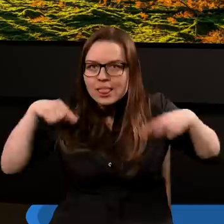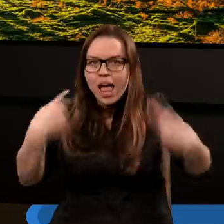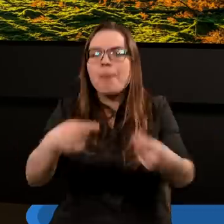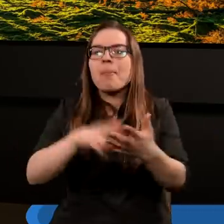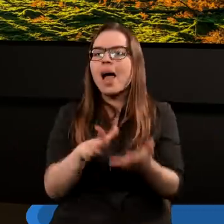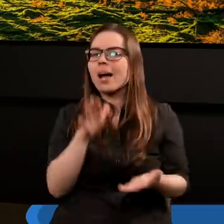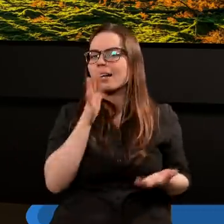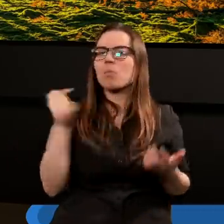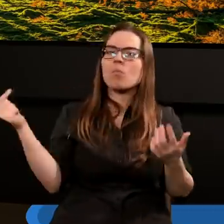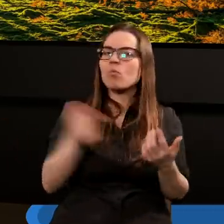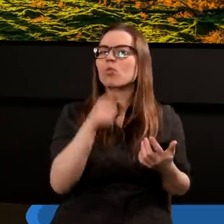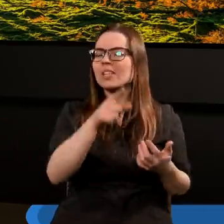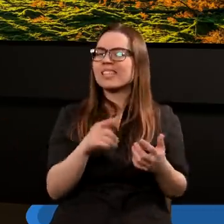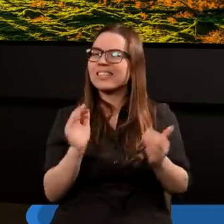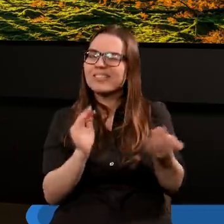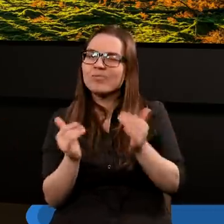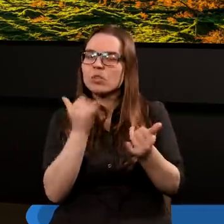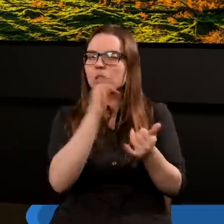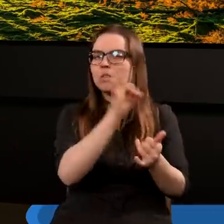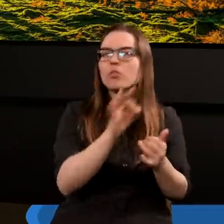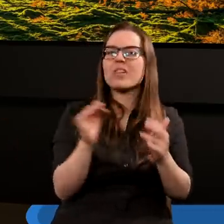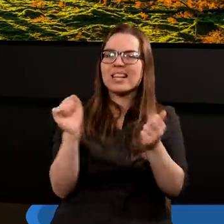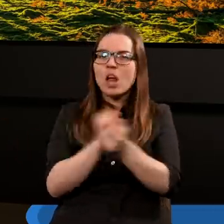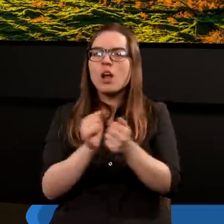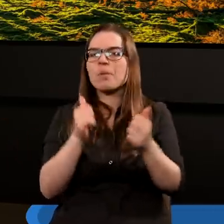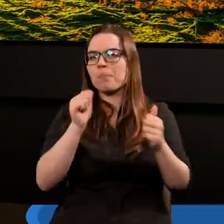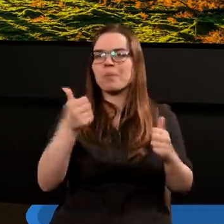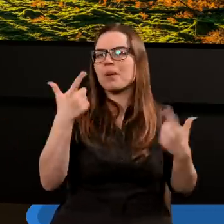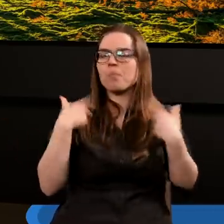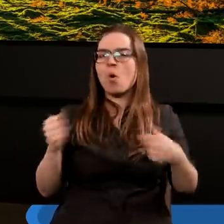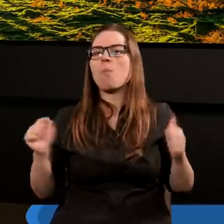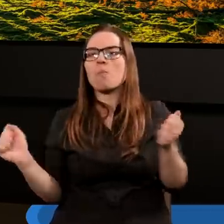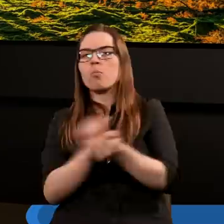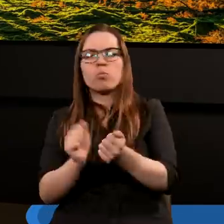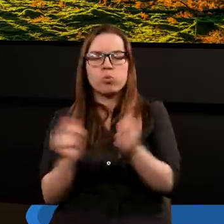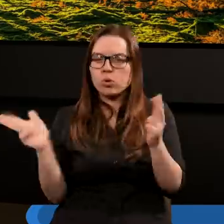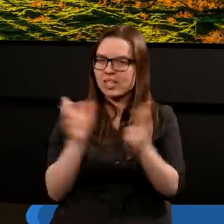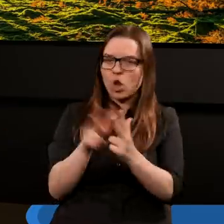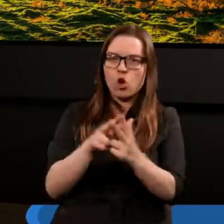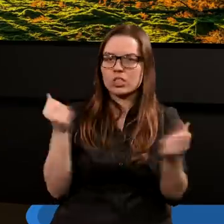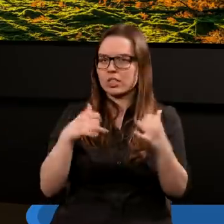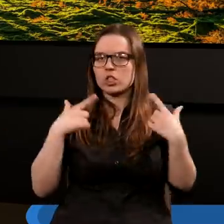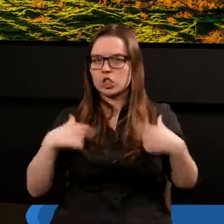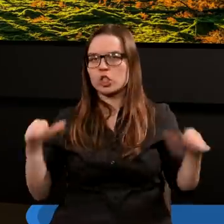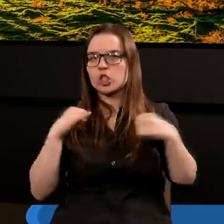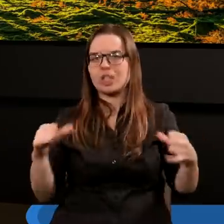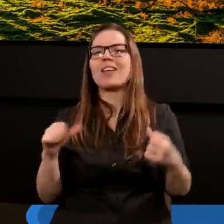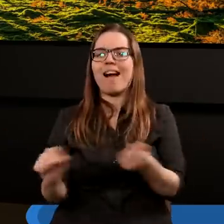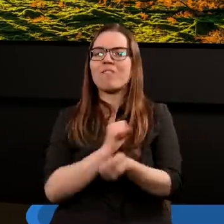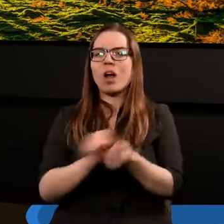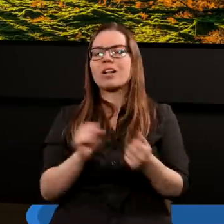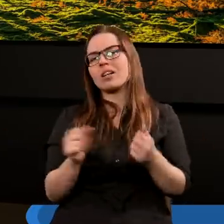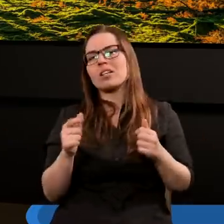Izraela, to musiał tam stoczyć taki pierwszy, najpotężniejszy bój. To była naprawdę potężna, warowna,